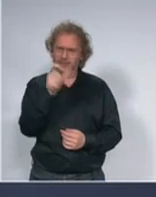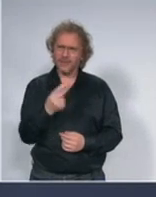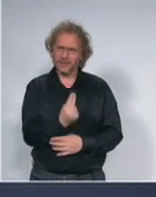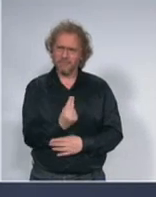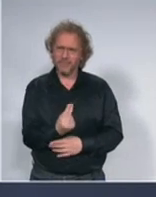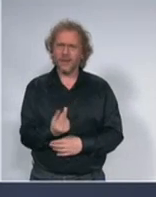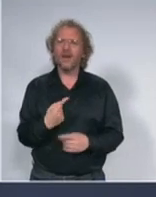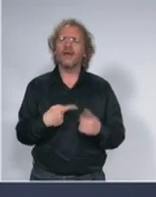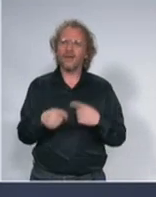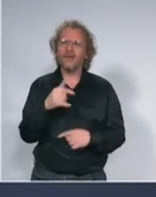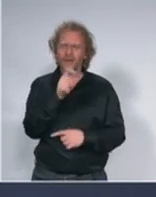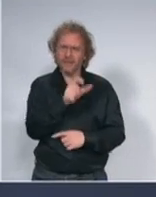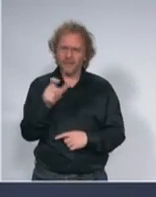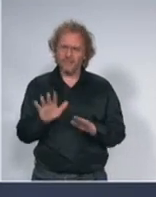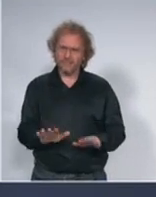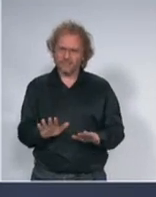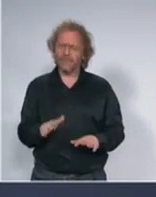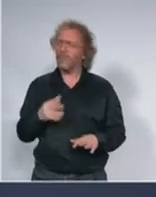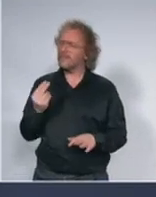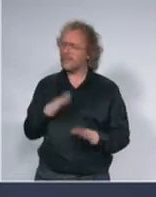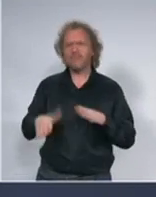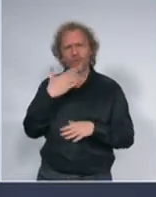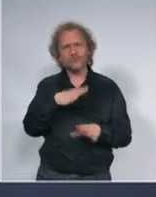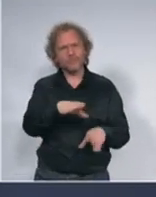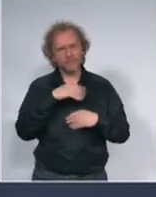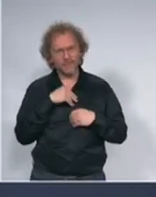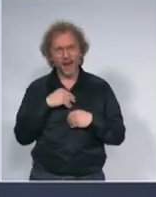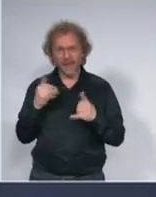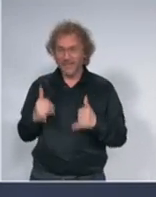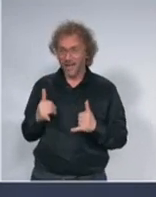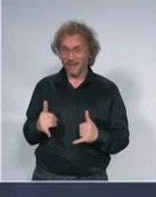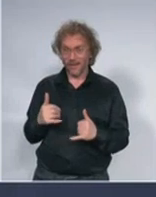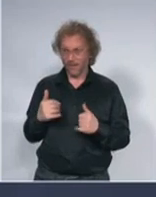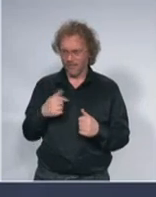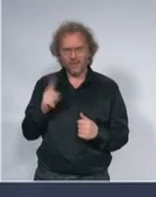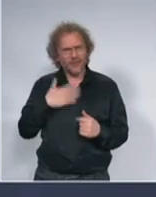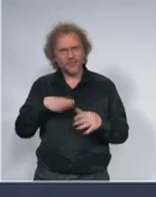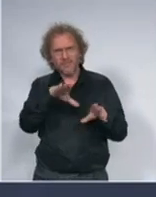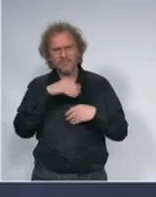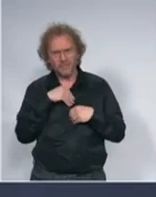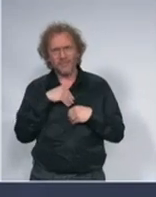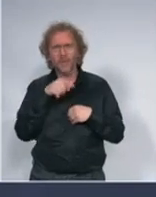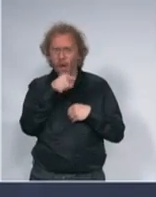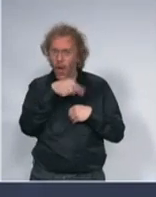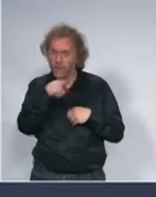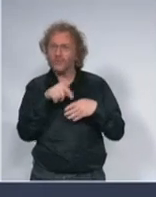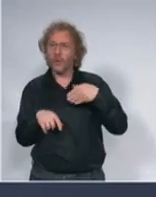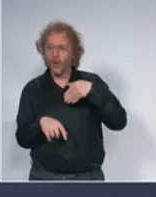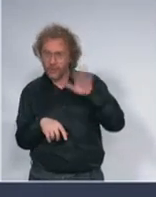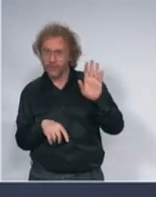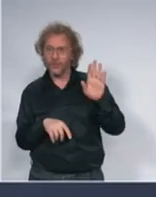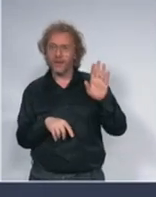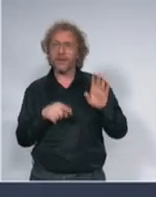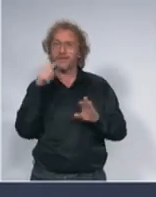će ih primiti ali u ovom trenutku niko ne želi da primi te ljude oni su otišli odande gde su imali zadružen